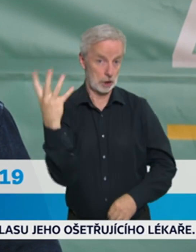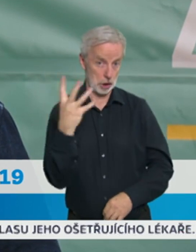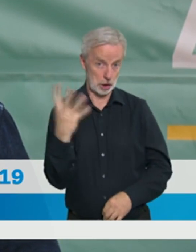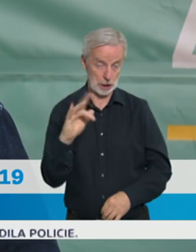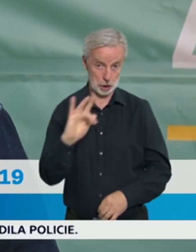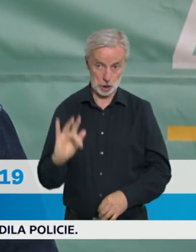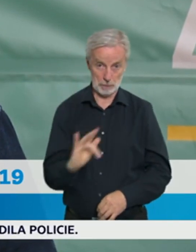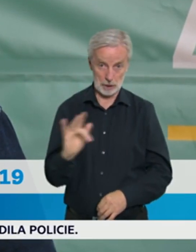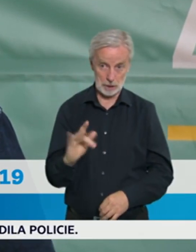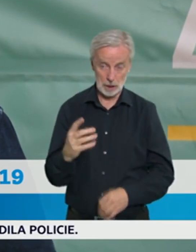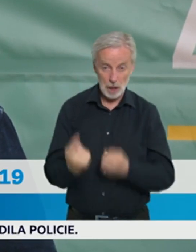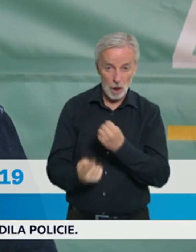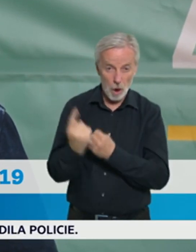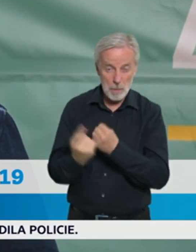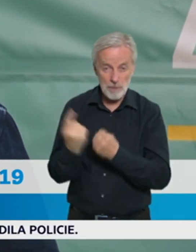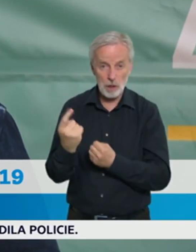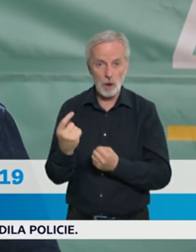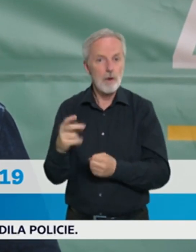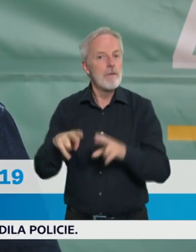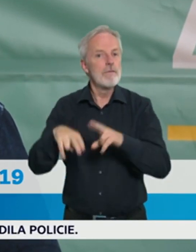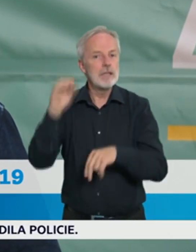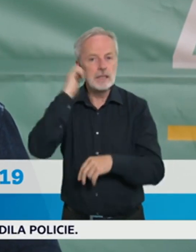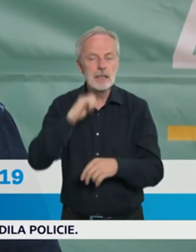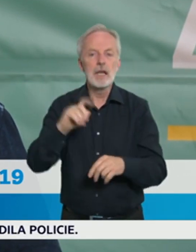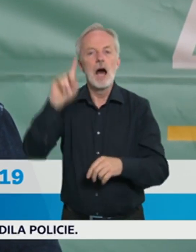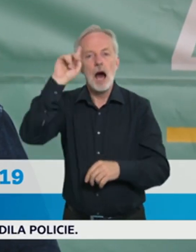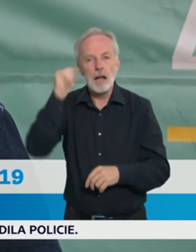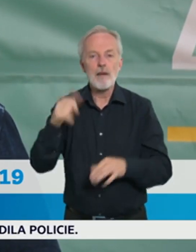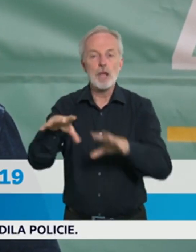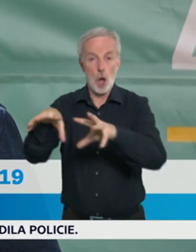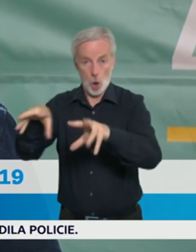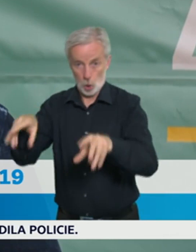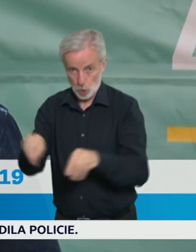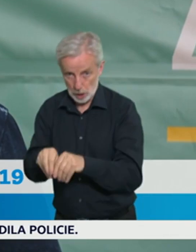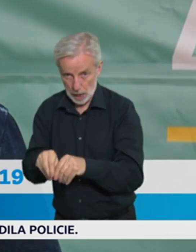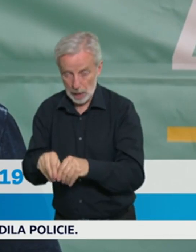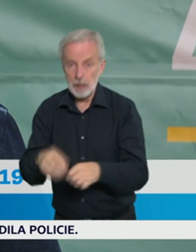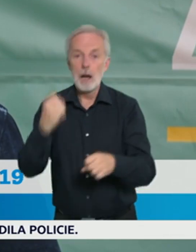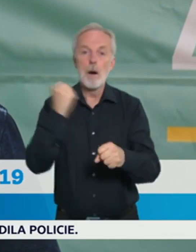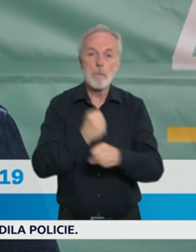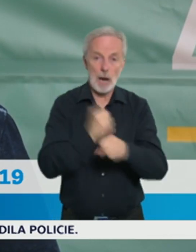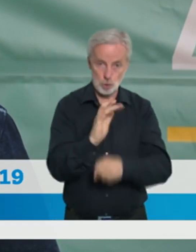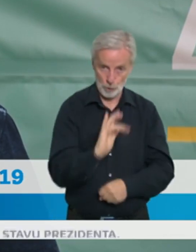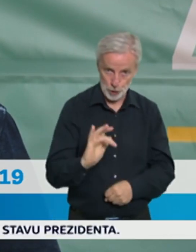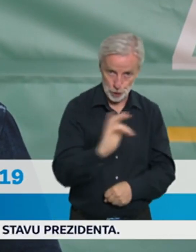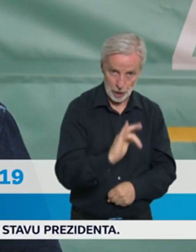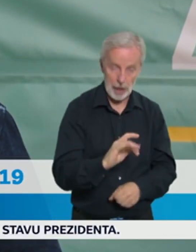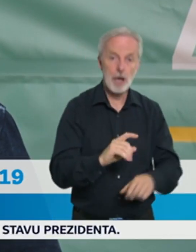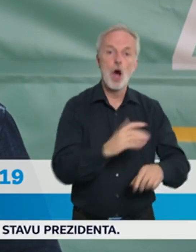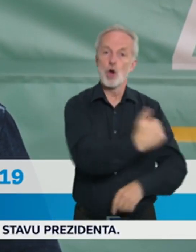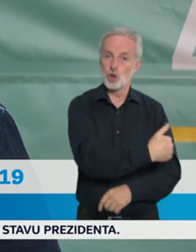vyskytuje, zejména v rodinách, na pracovištích, ve školách samozřejmě jsou, i